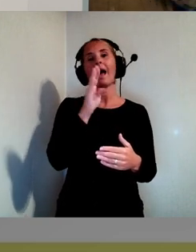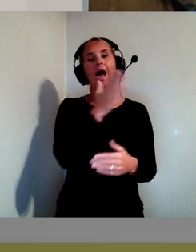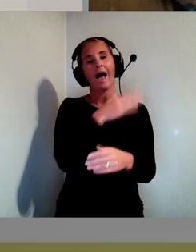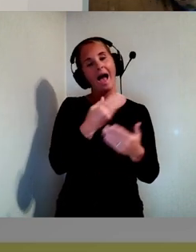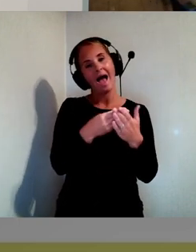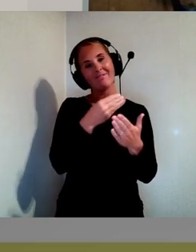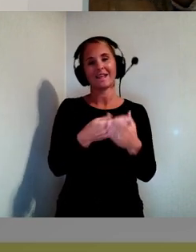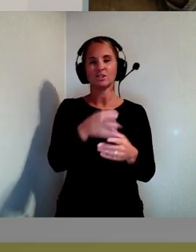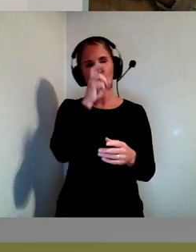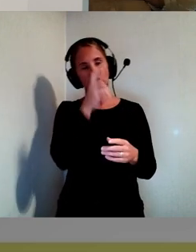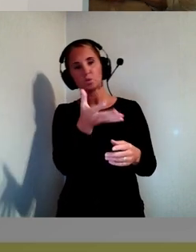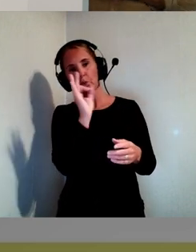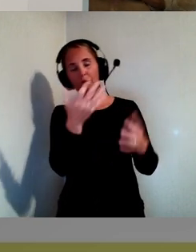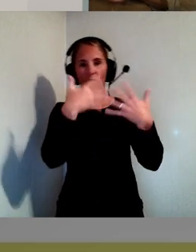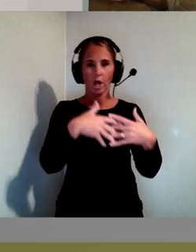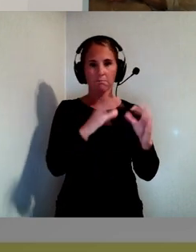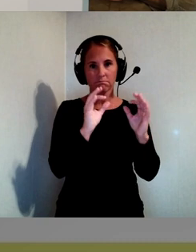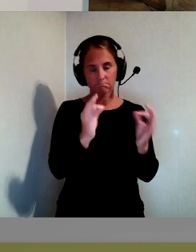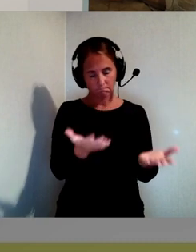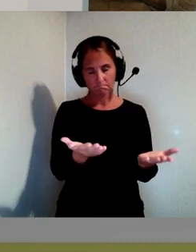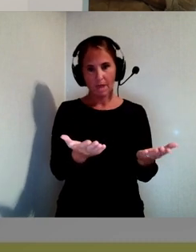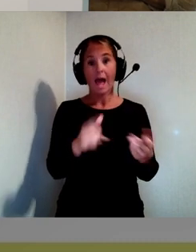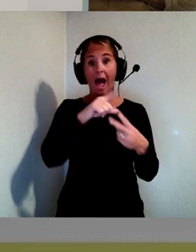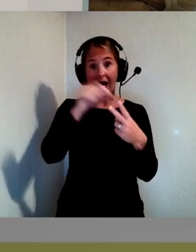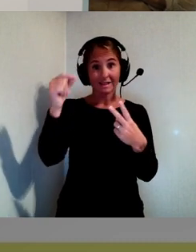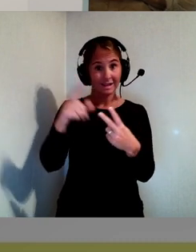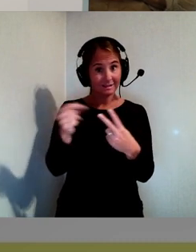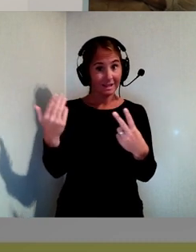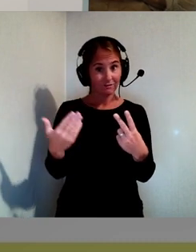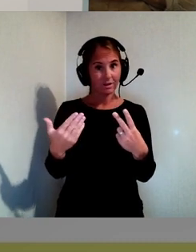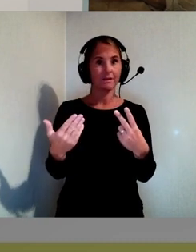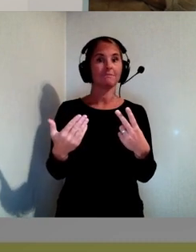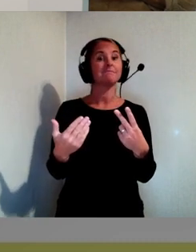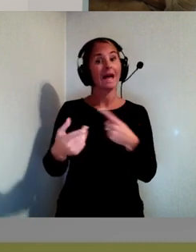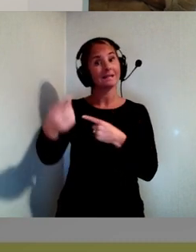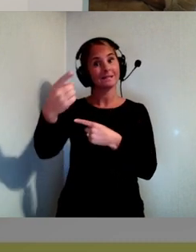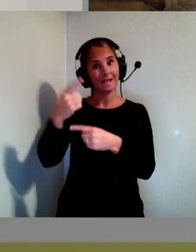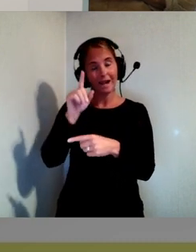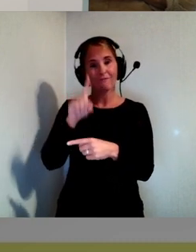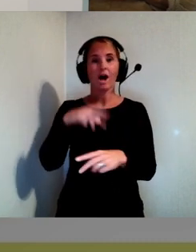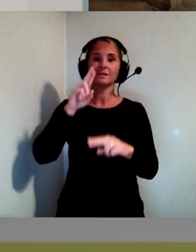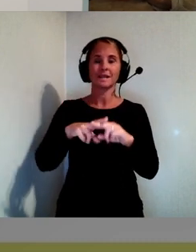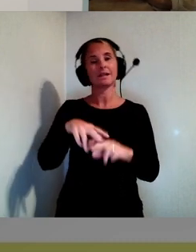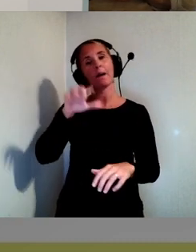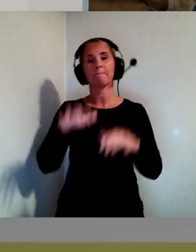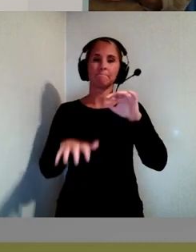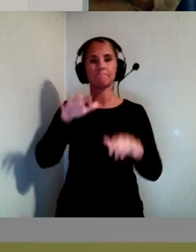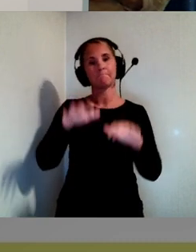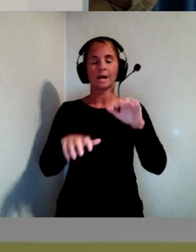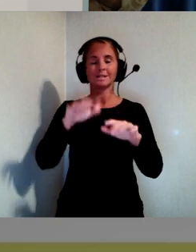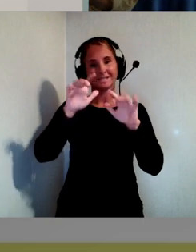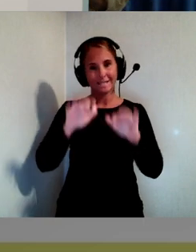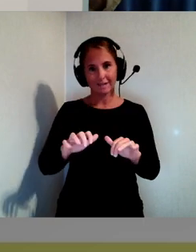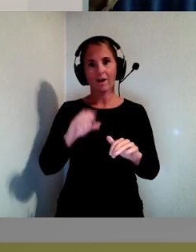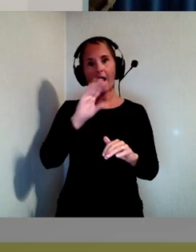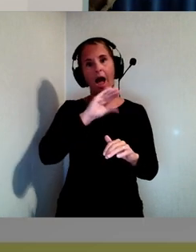så ett alternativ till att sitta och manuellt skriva in allt texter det skulle ju kunna vara att